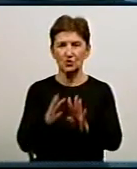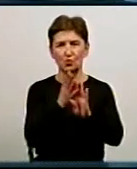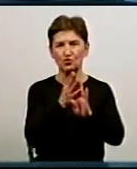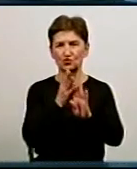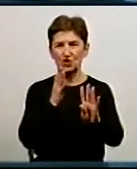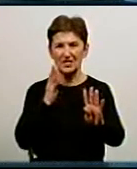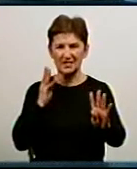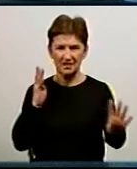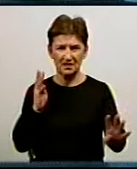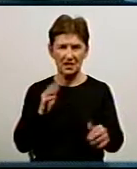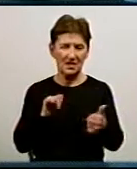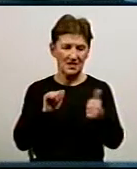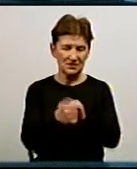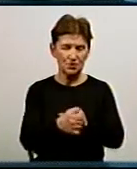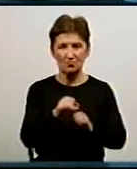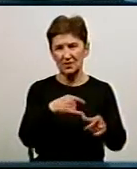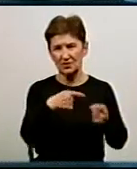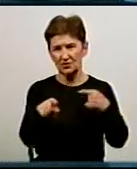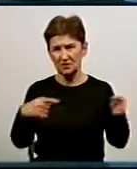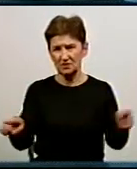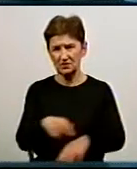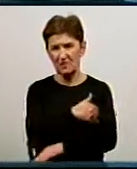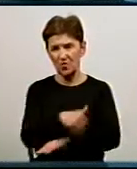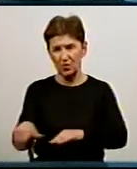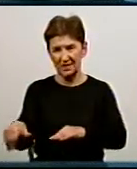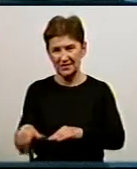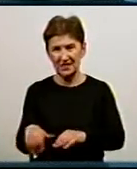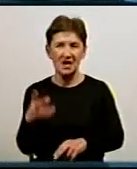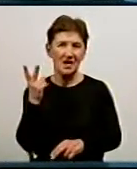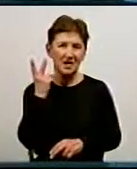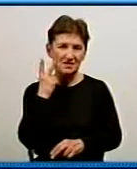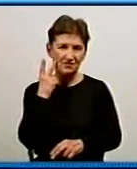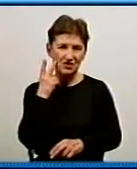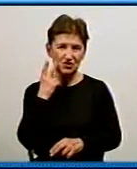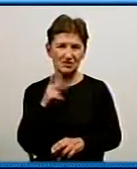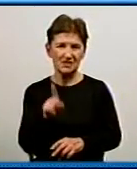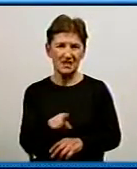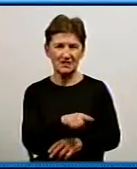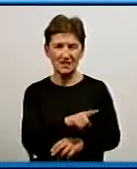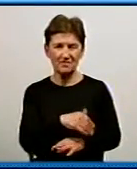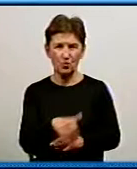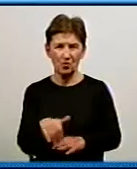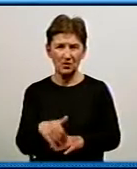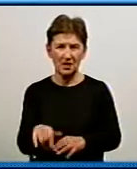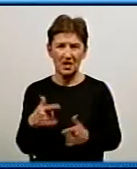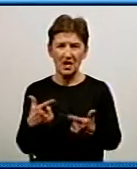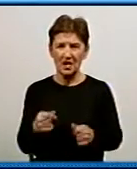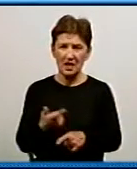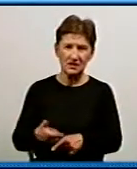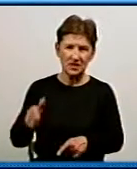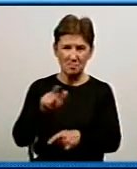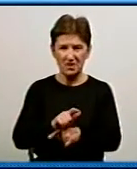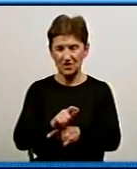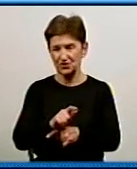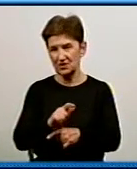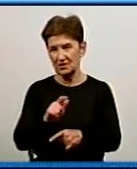заміну при можливості на інших вулицях. Звичайно, виконуються роботи на тих вулицях, де найбільш аварійні мережі,